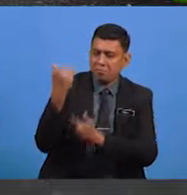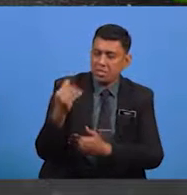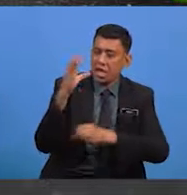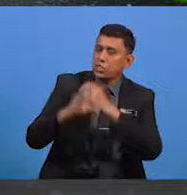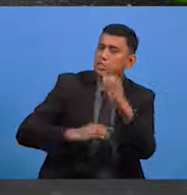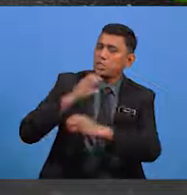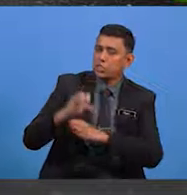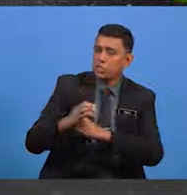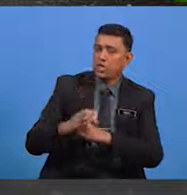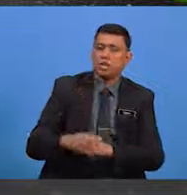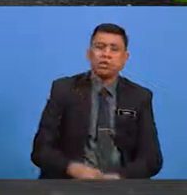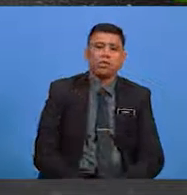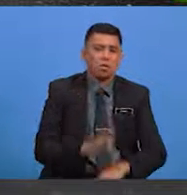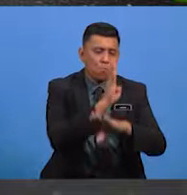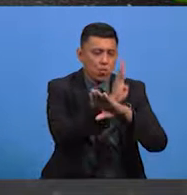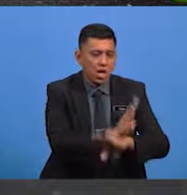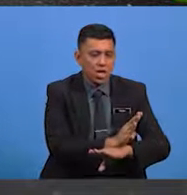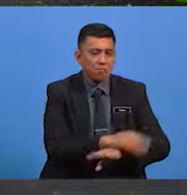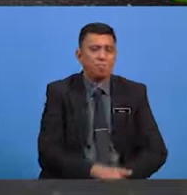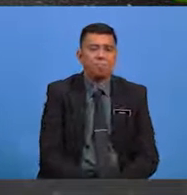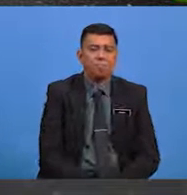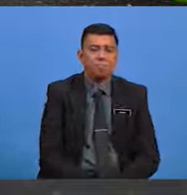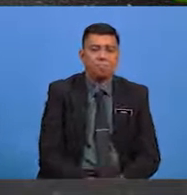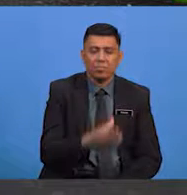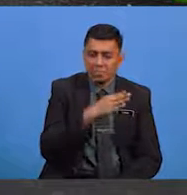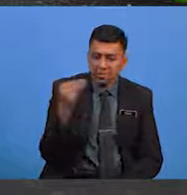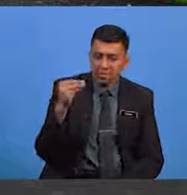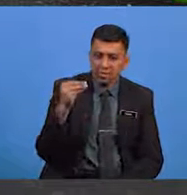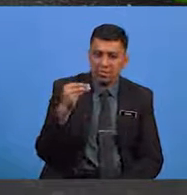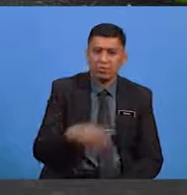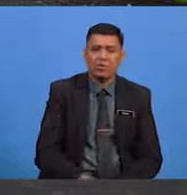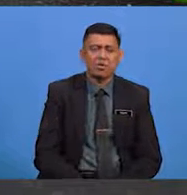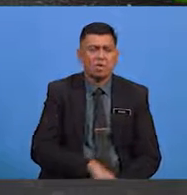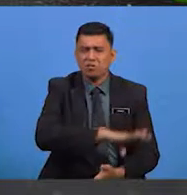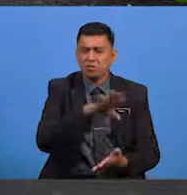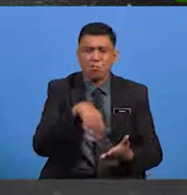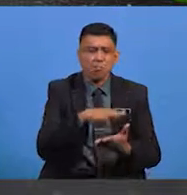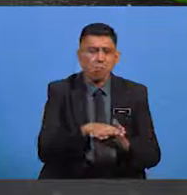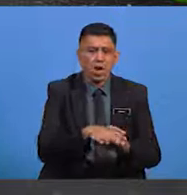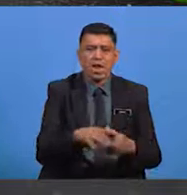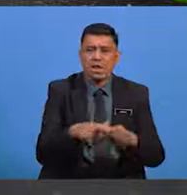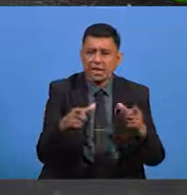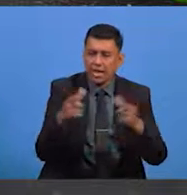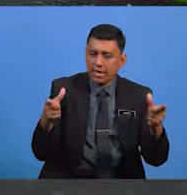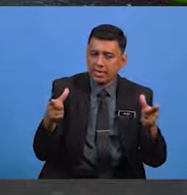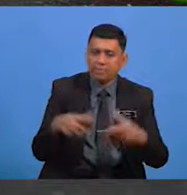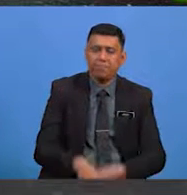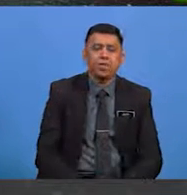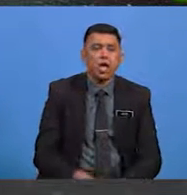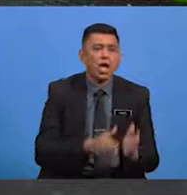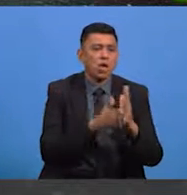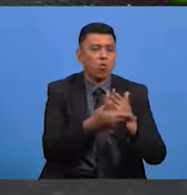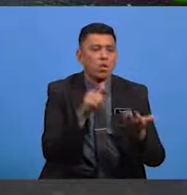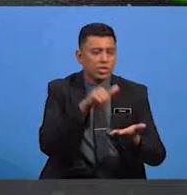cita-cita, daya estetik Dan perspektif mereka seluruhnya Oleh itu,